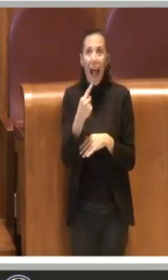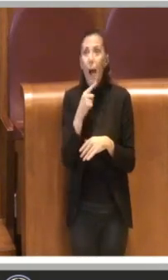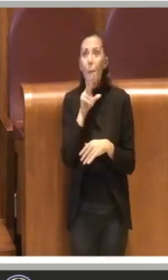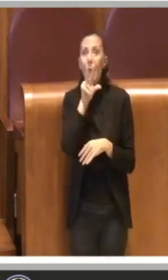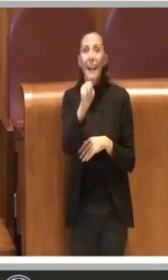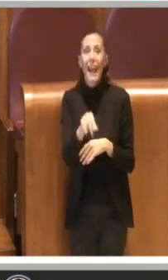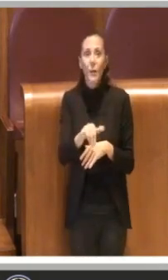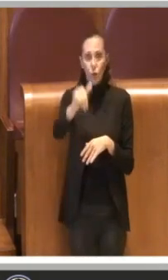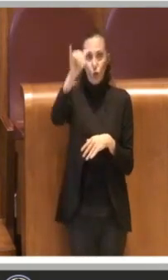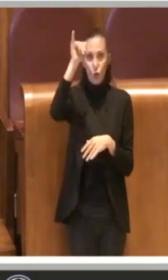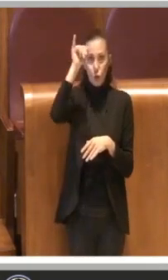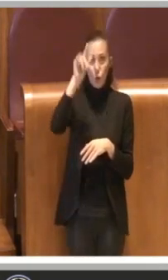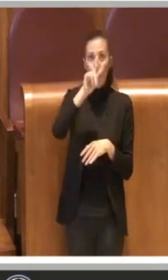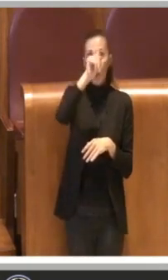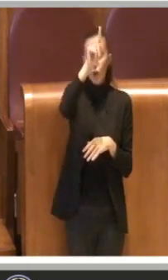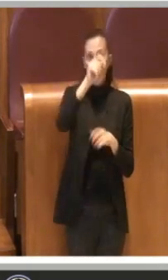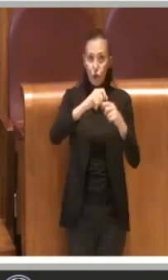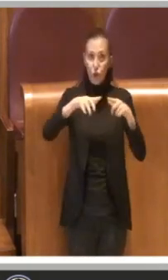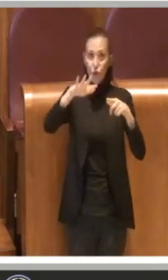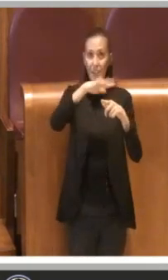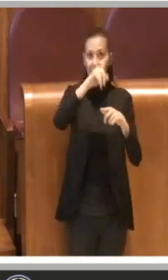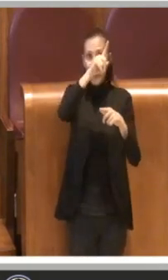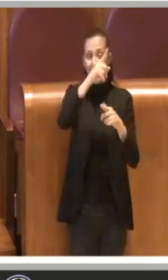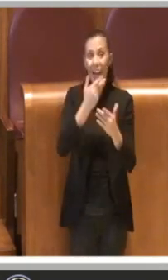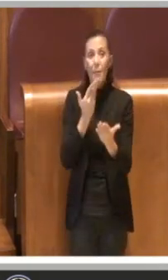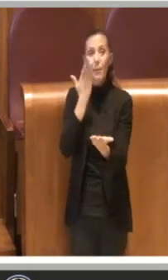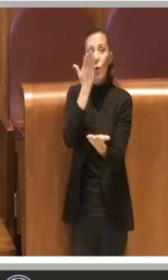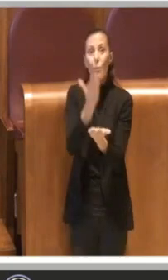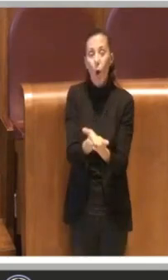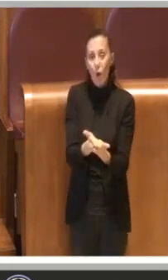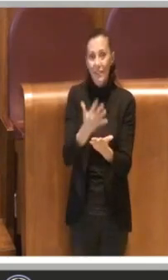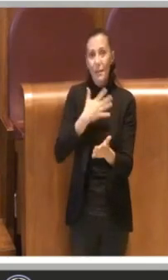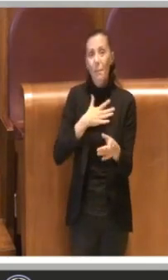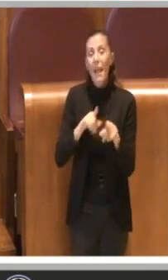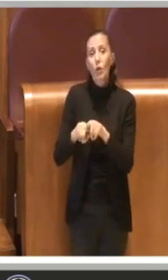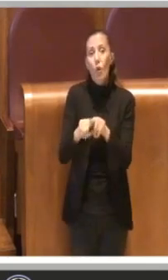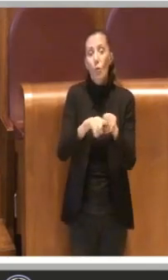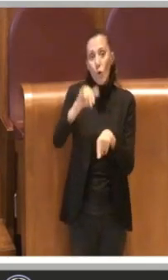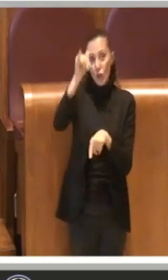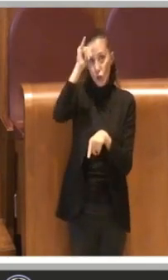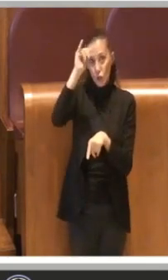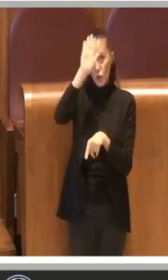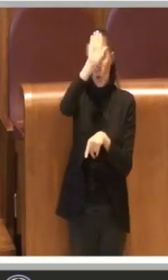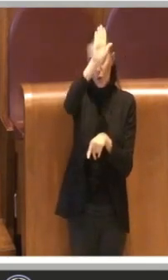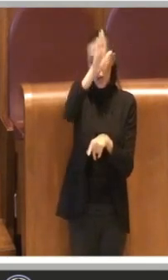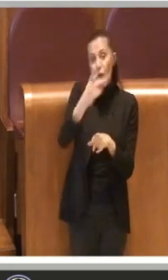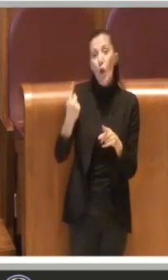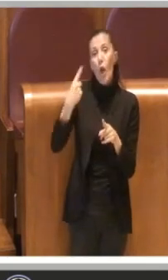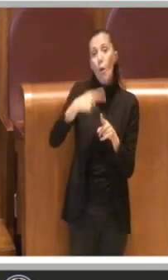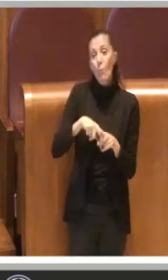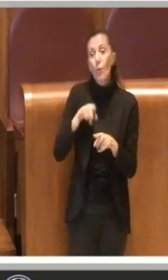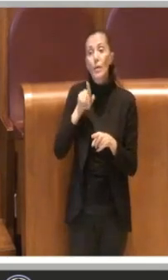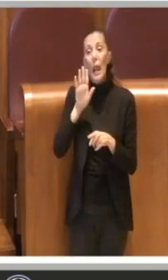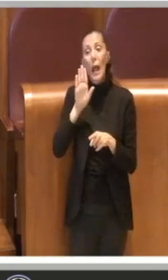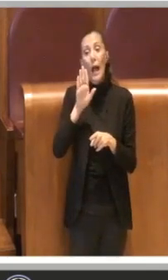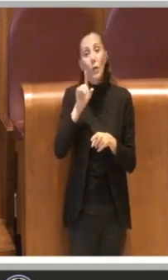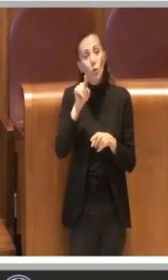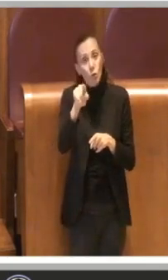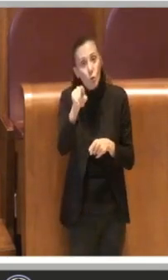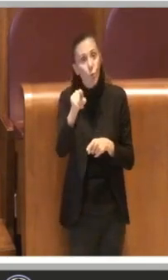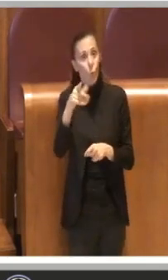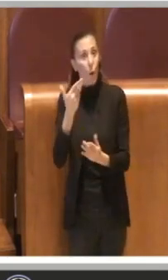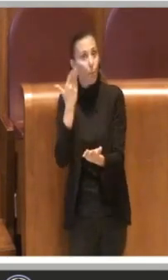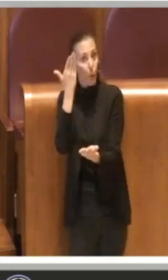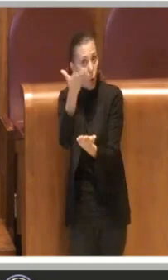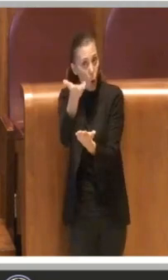della proposta dei beni comuni di Torino e della sua proposta, quella del 2015 e